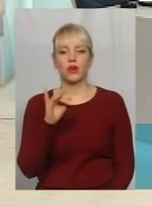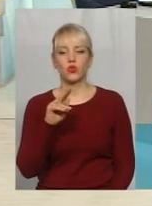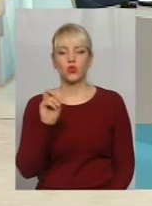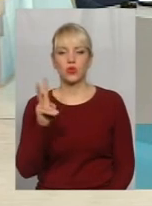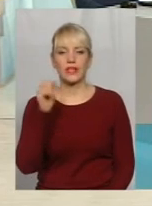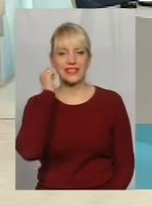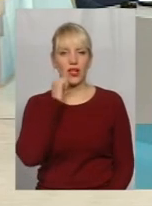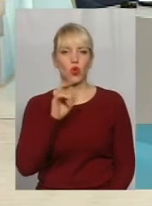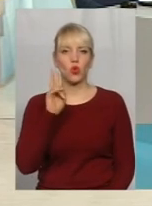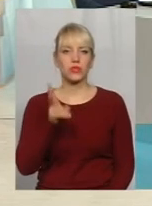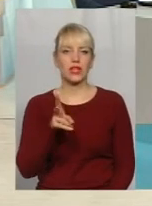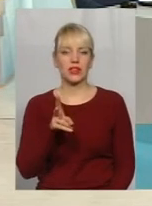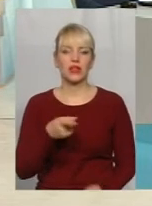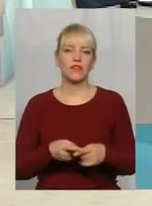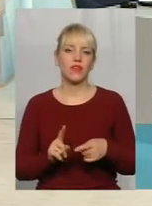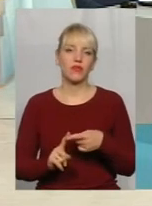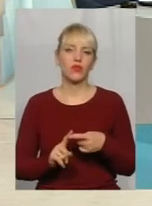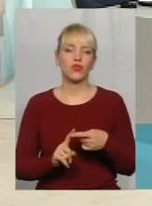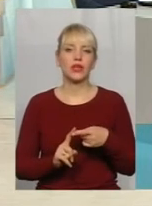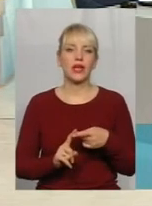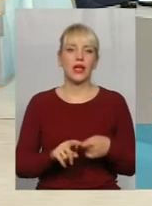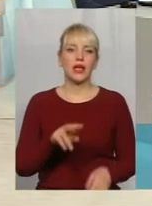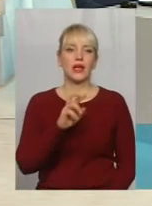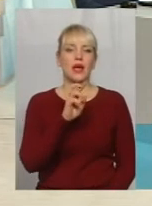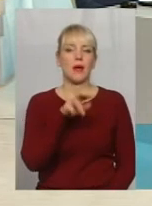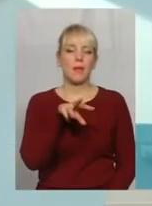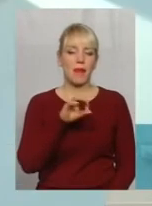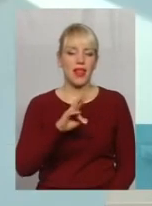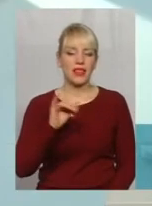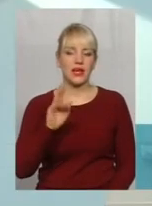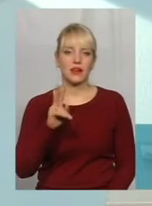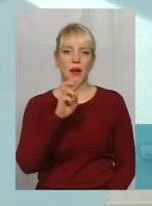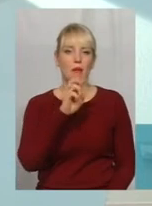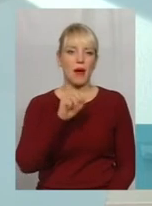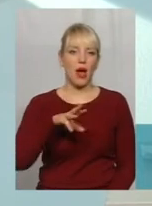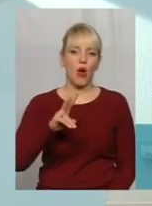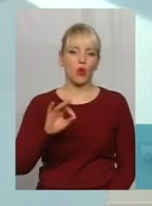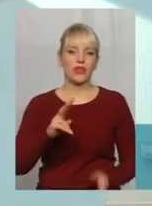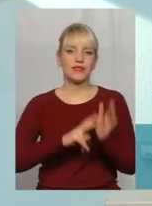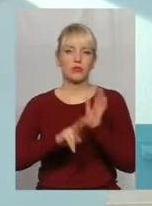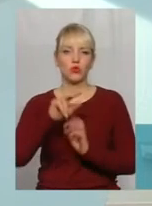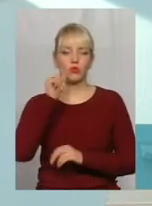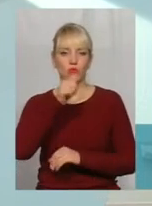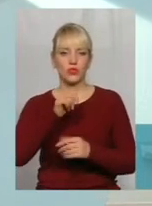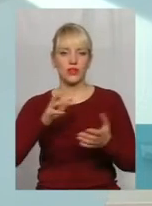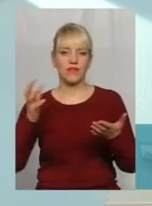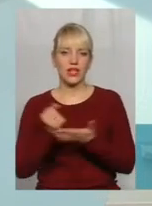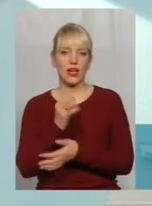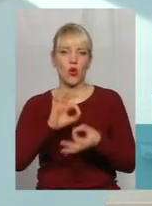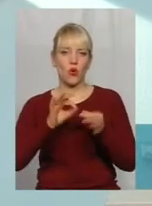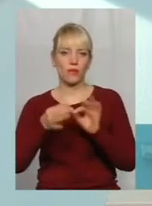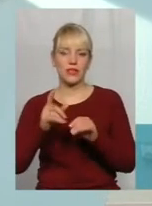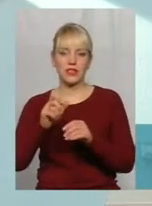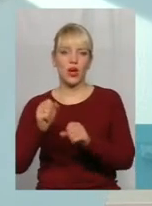Старокостянтинова, фамілія Фаїна Мельник з Бакоти. Це в 1972 році вони виграли олімпійські нагороди в метанні